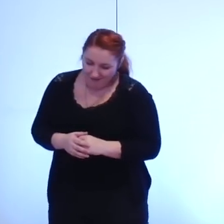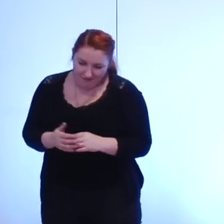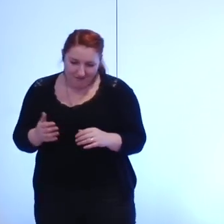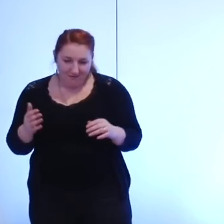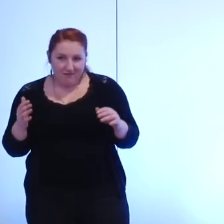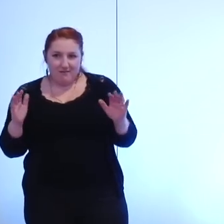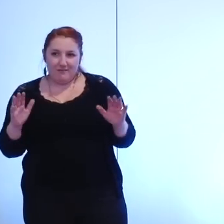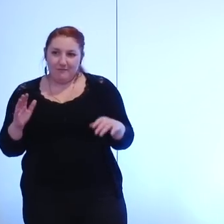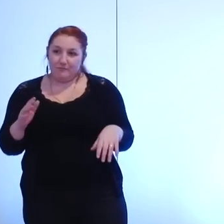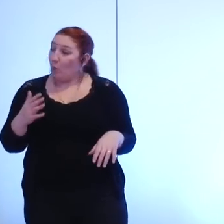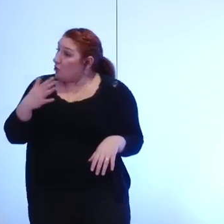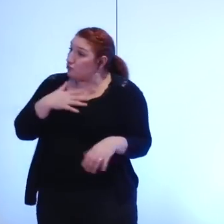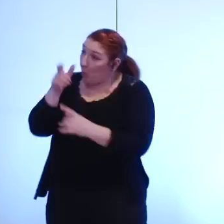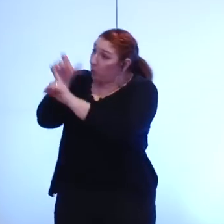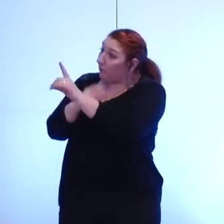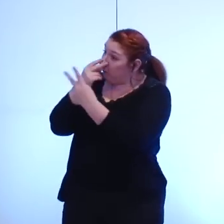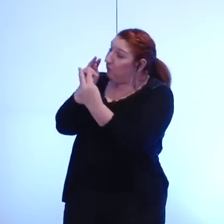je suis content de vous voir